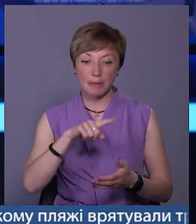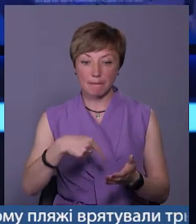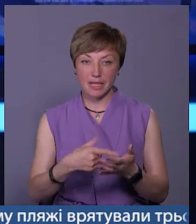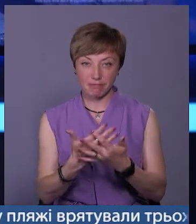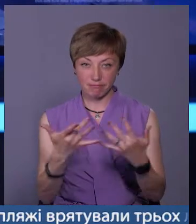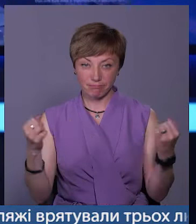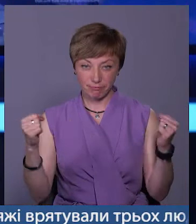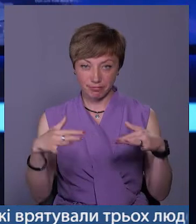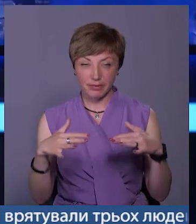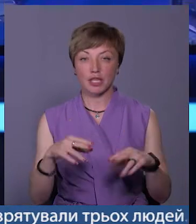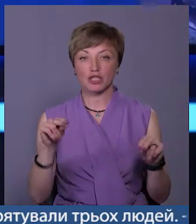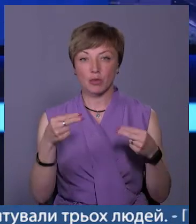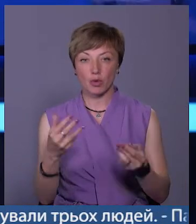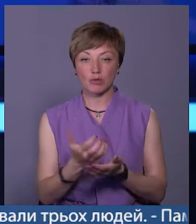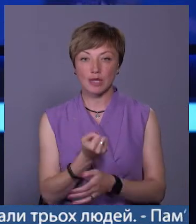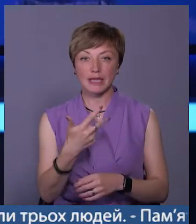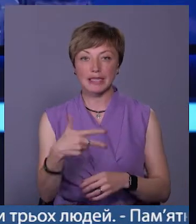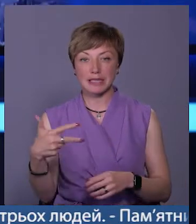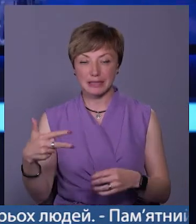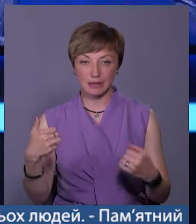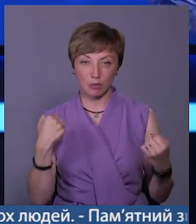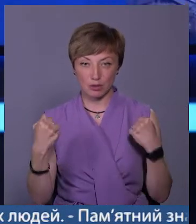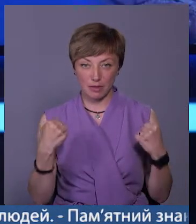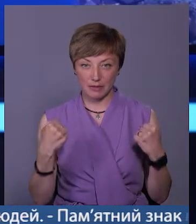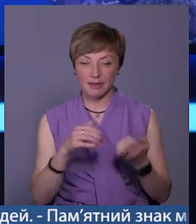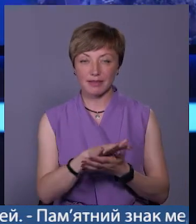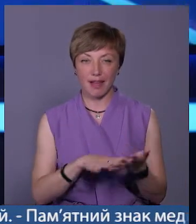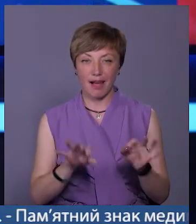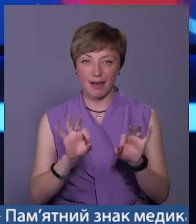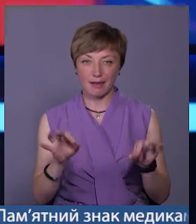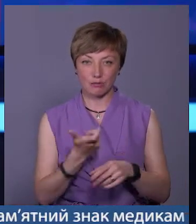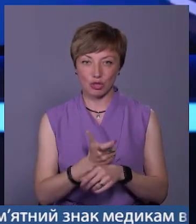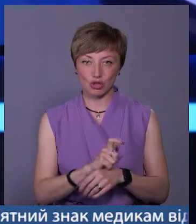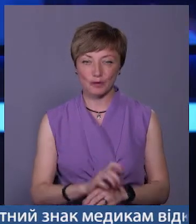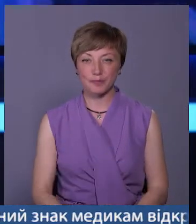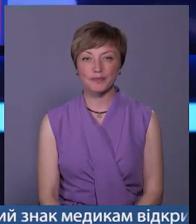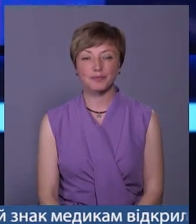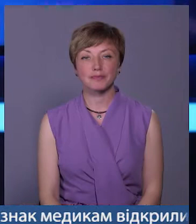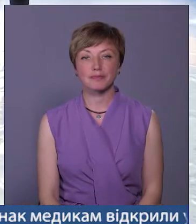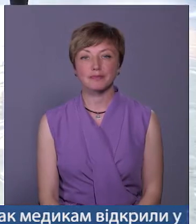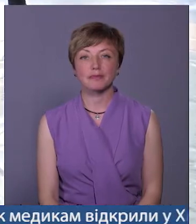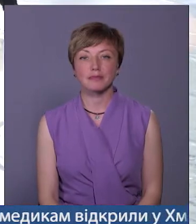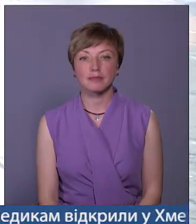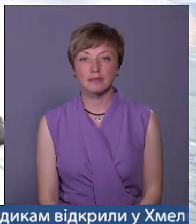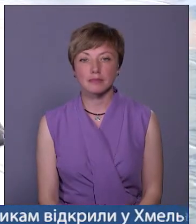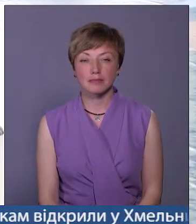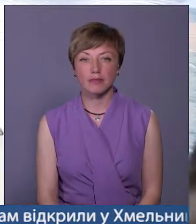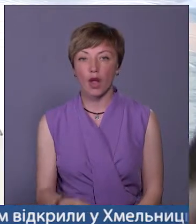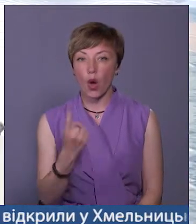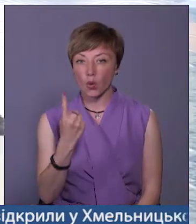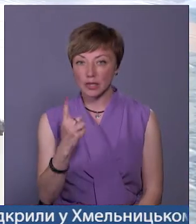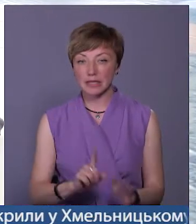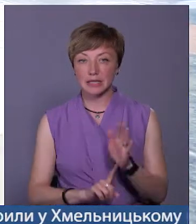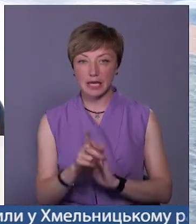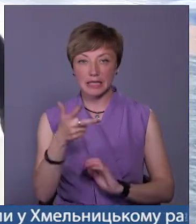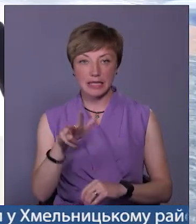міст. Звання чемпіонів здобули три десятки спортсменів. Тетяна Самсонюк розкаже більше. Один старт